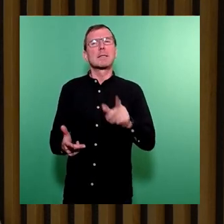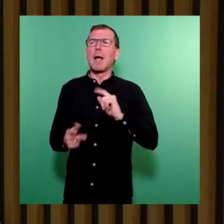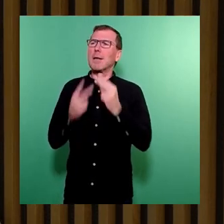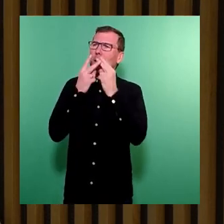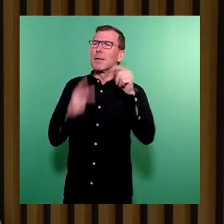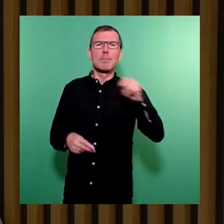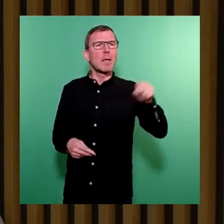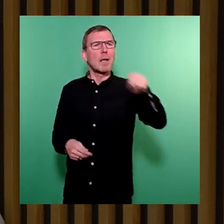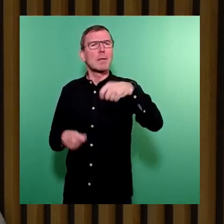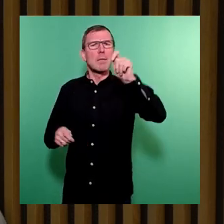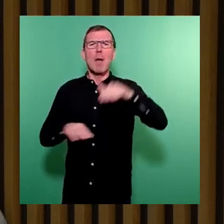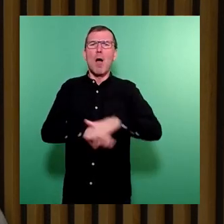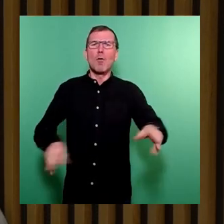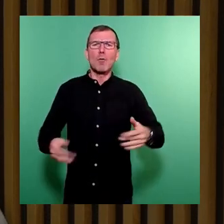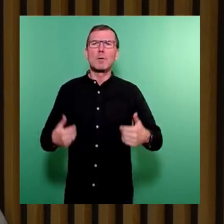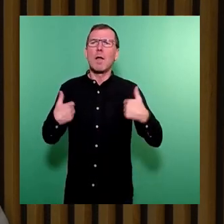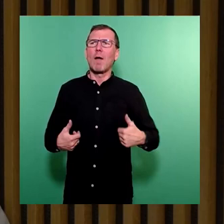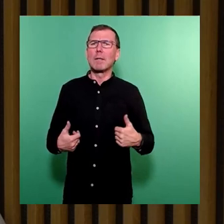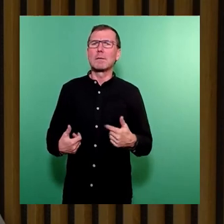Baugrundverhältnisse nicht erkannt?